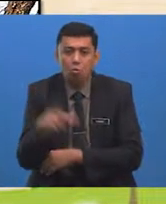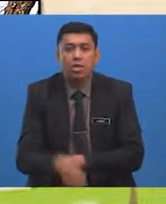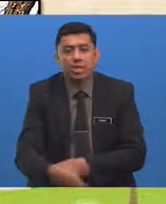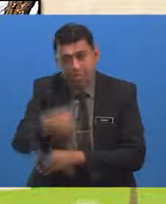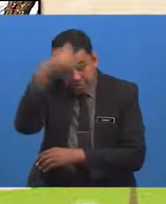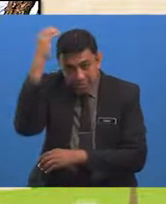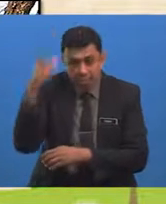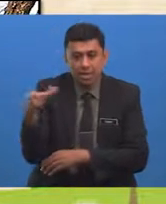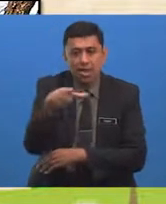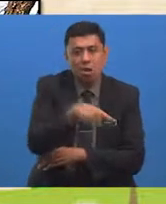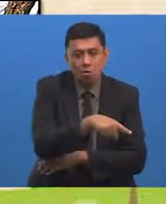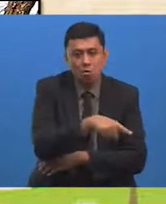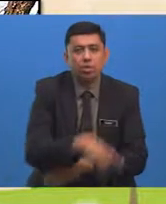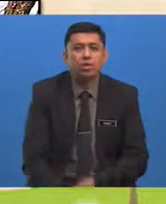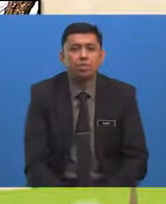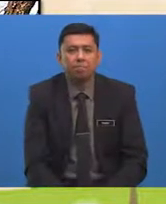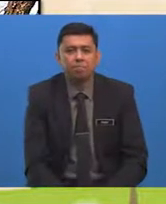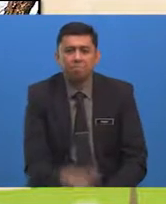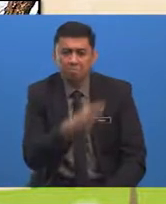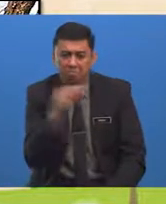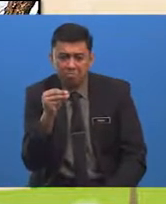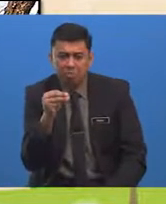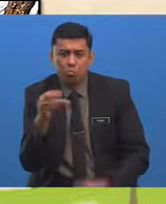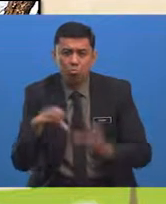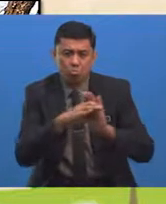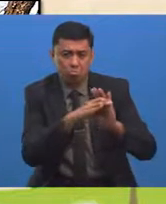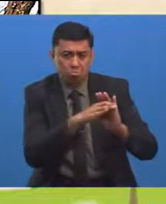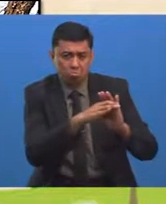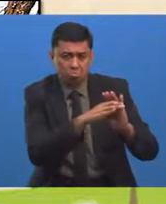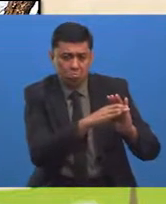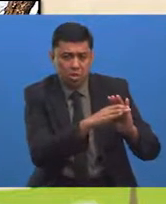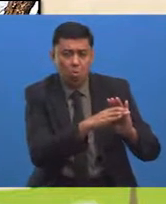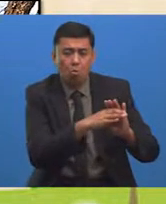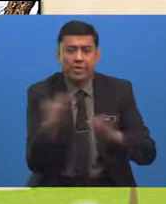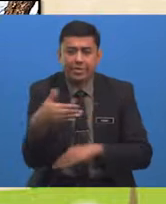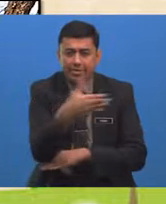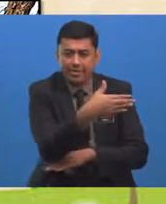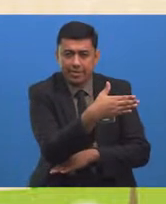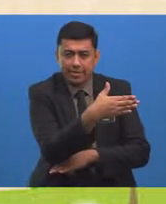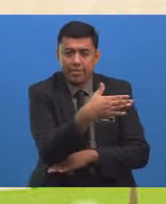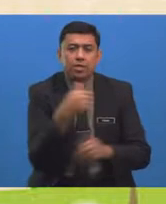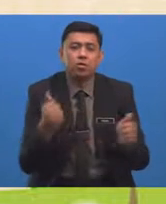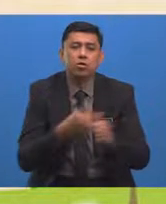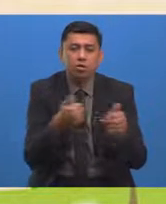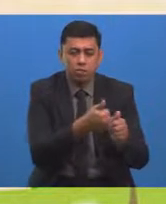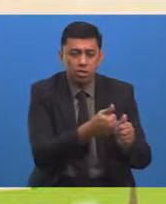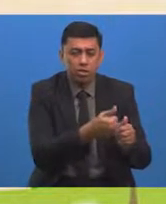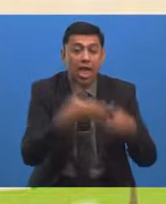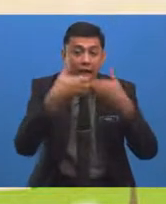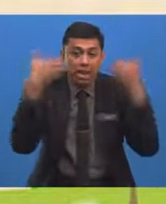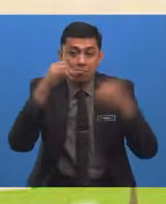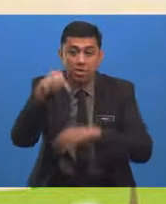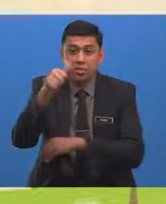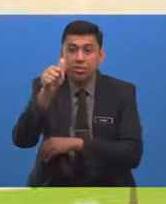Harimau dahan Taiwan Dan ikan lumba-lumba sungai Cina Serta harimau Jawa